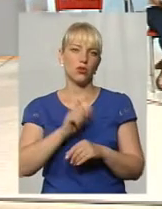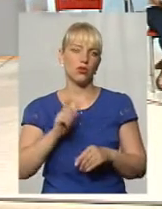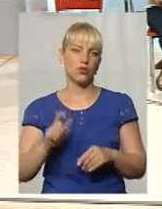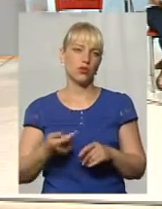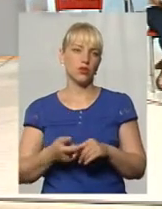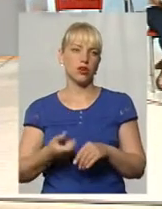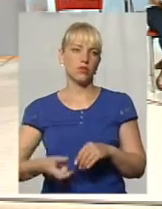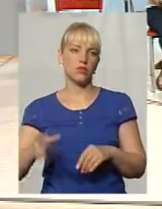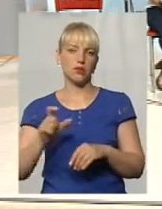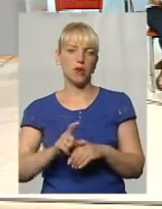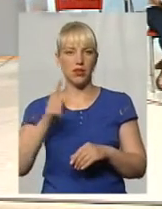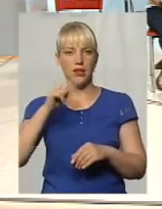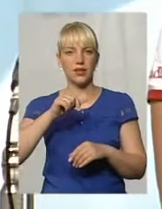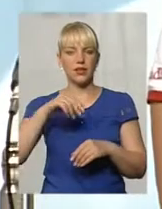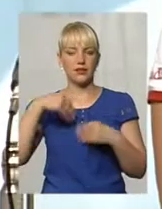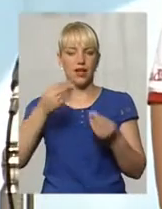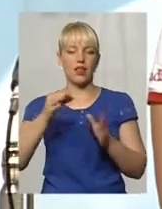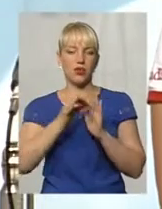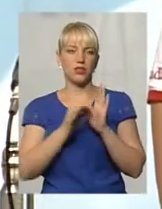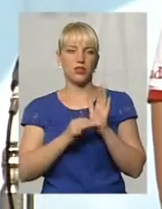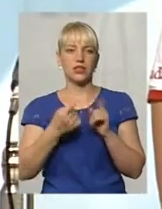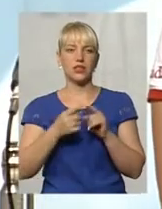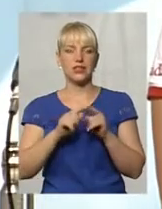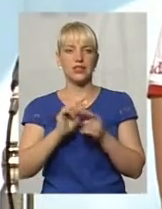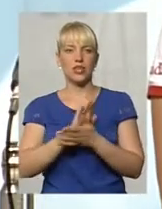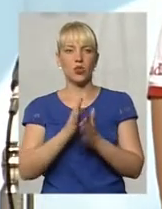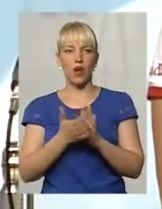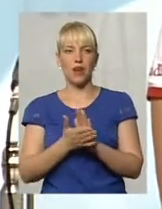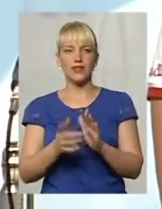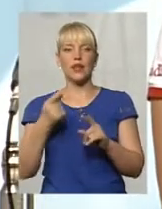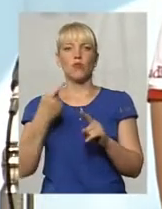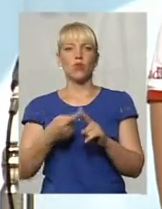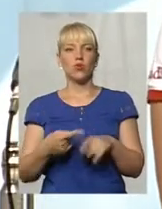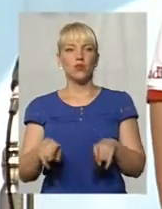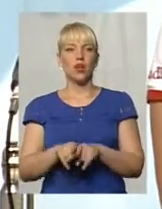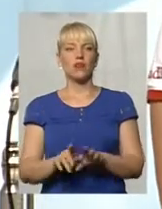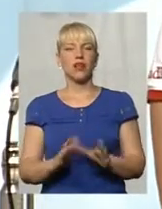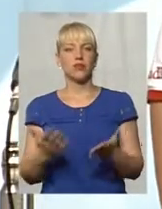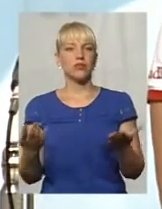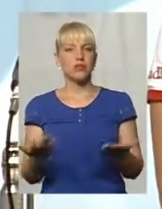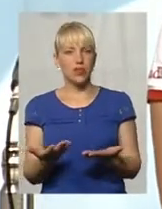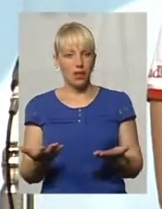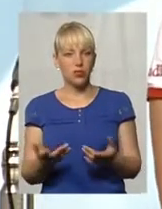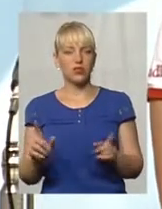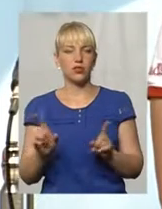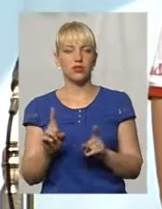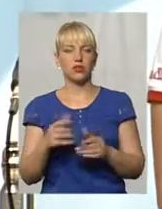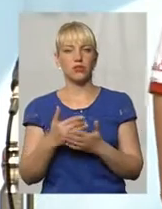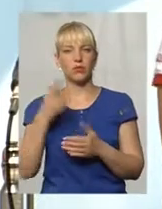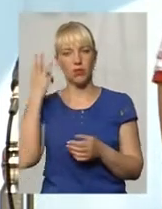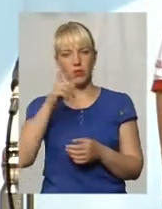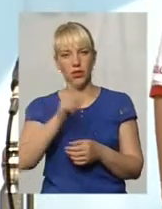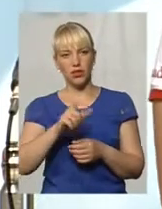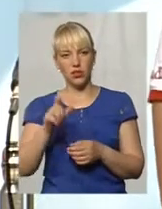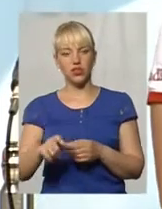оптимально і свідомо дали оцінку цієї ситуації. Плюс, якось так сталося, не хочу хмельничан,